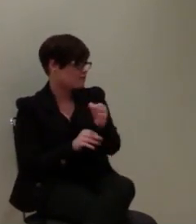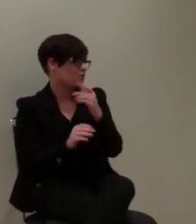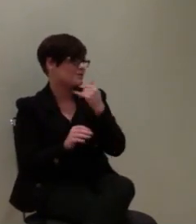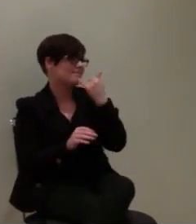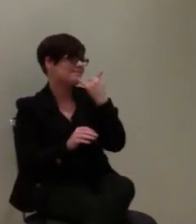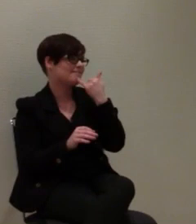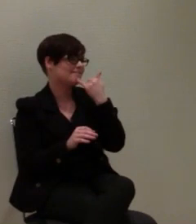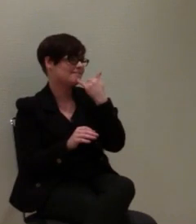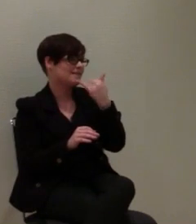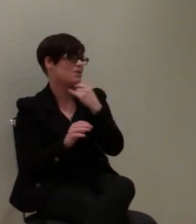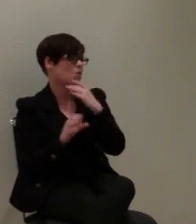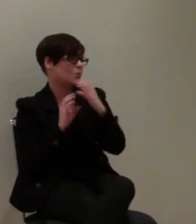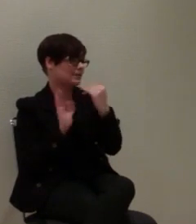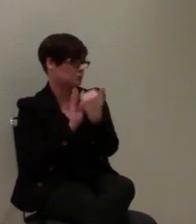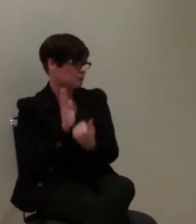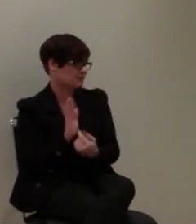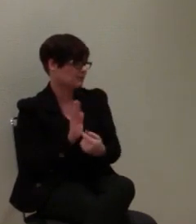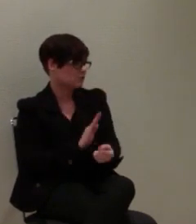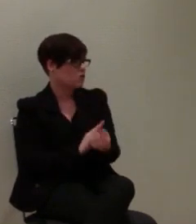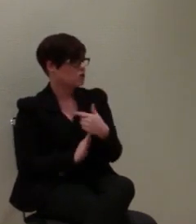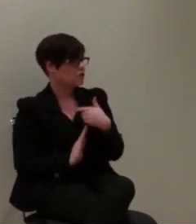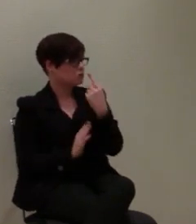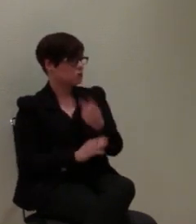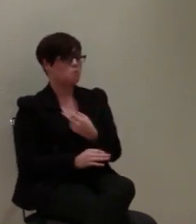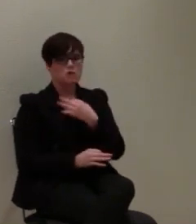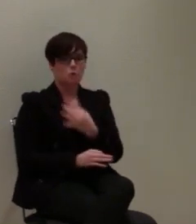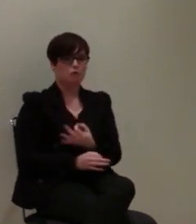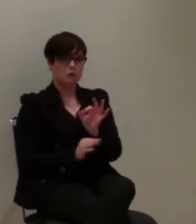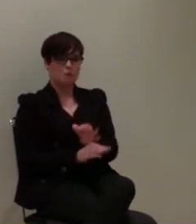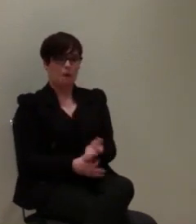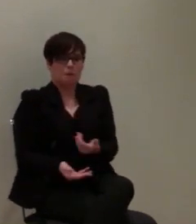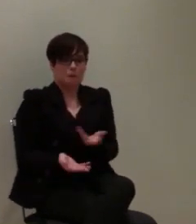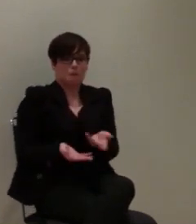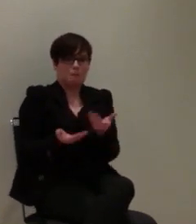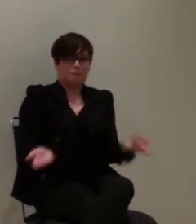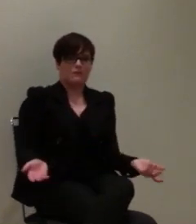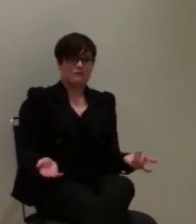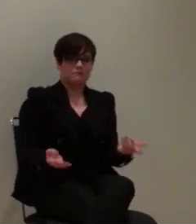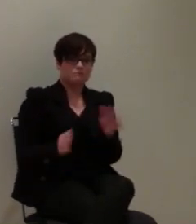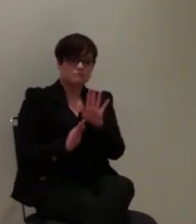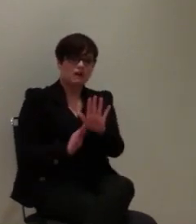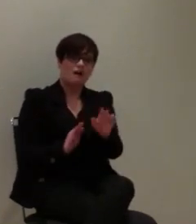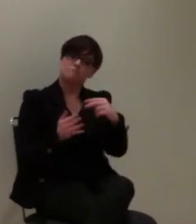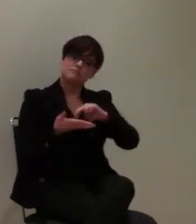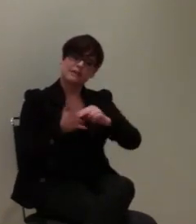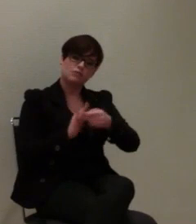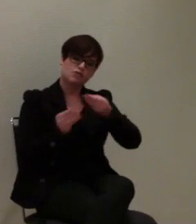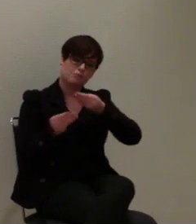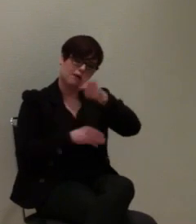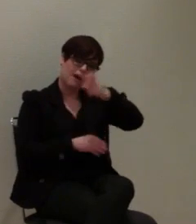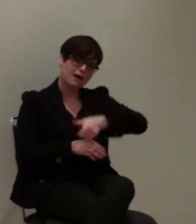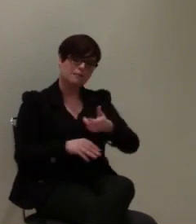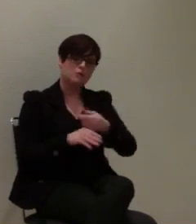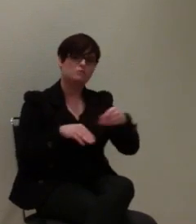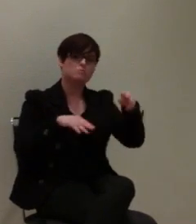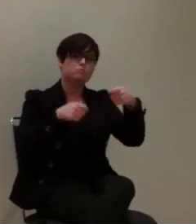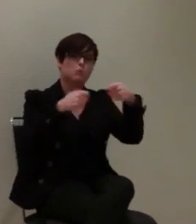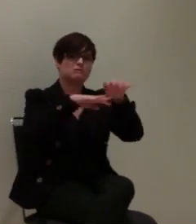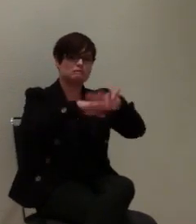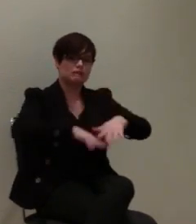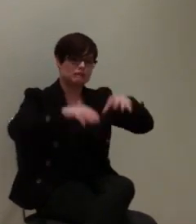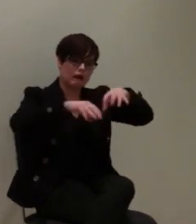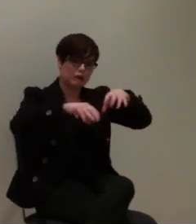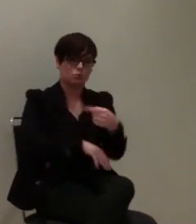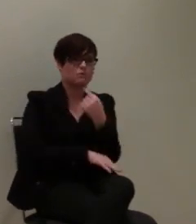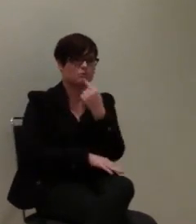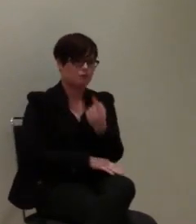Telekommunikationsgesetz, nicht die Notwendigkeit darin gesehen, beziehungsweise deren technischer Berater, was die Bundesnetzagentur ist, hat denen gesagt, die